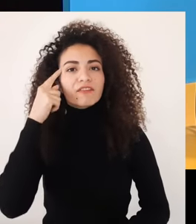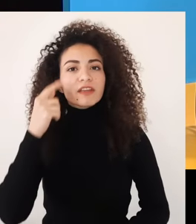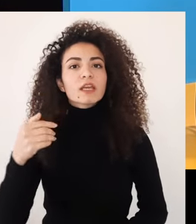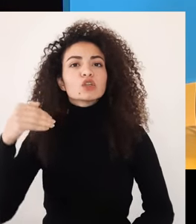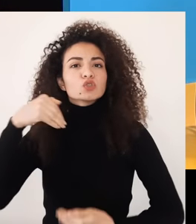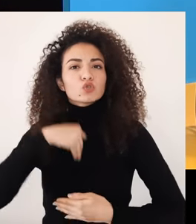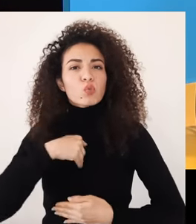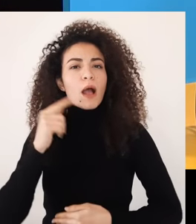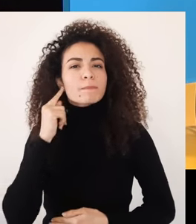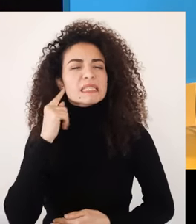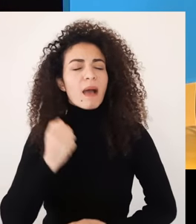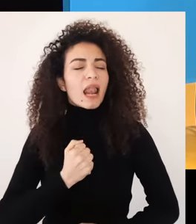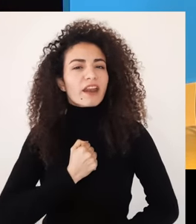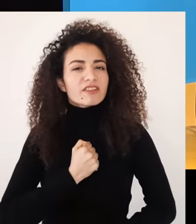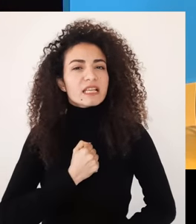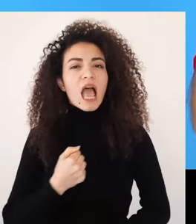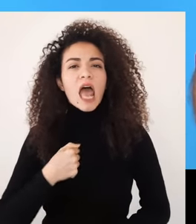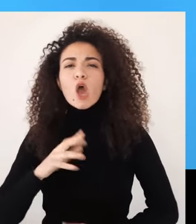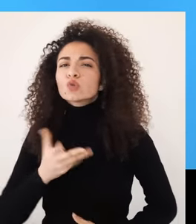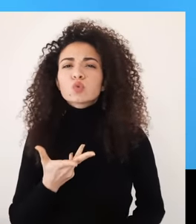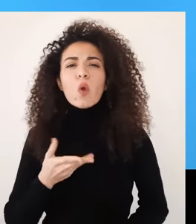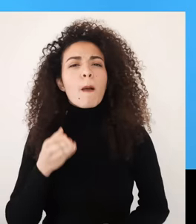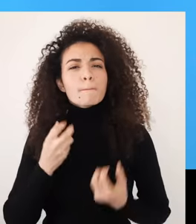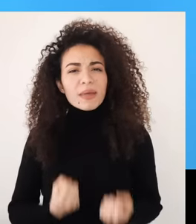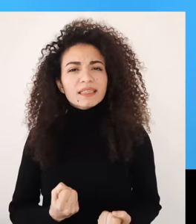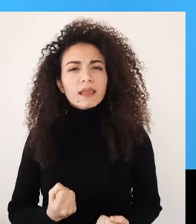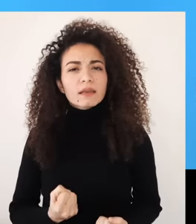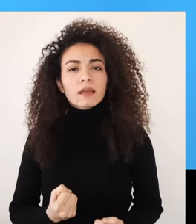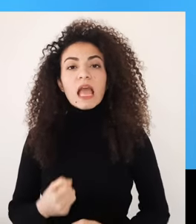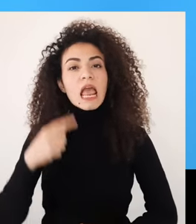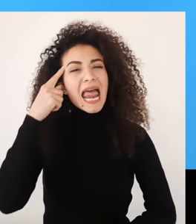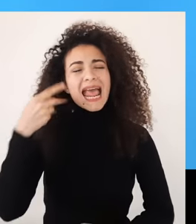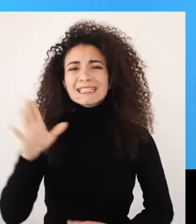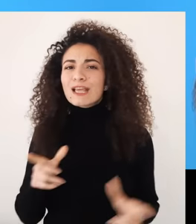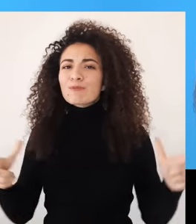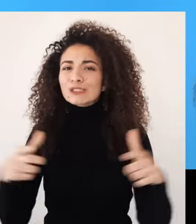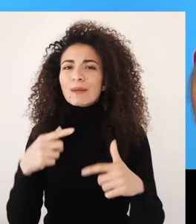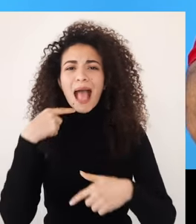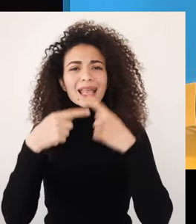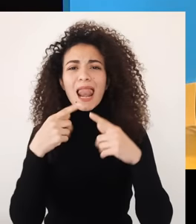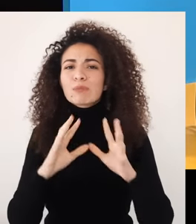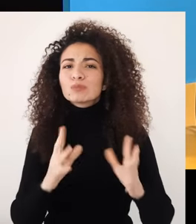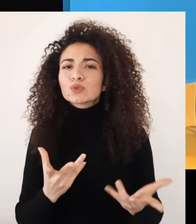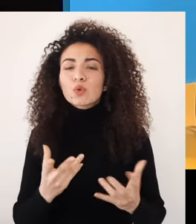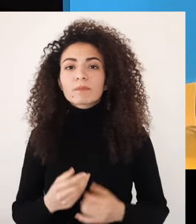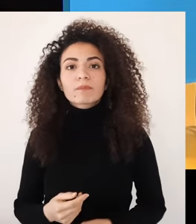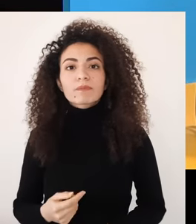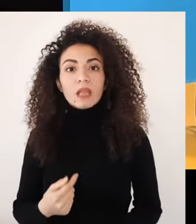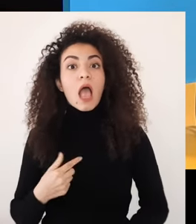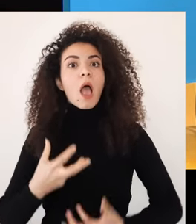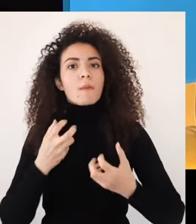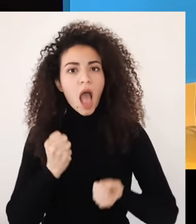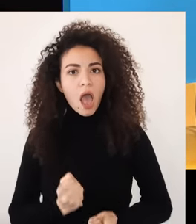الاستماع لرغباتك الداخلية وغض النظر عن منطق المجتمع والإشياء المرجحة أنه تحصل وتختار تستسم